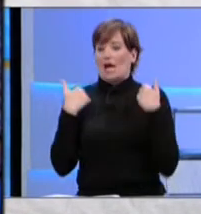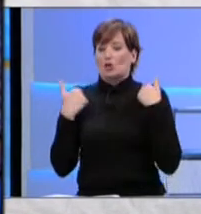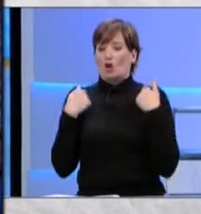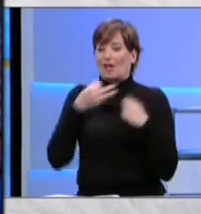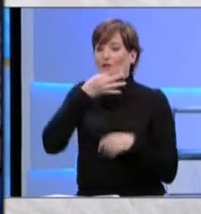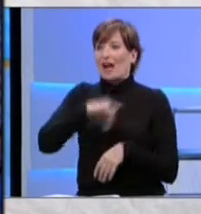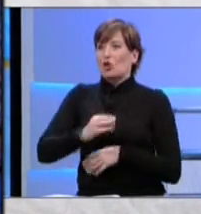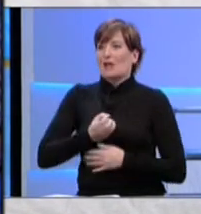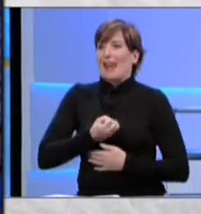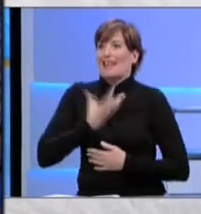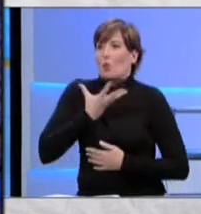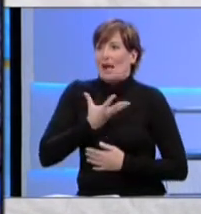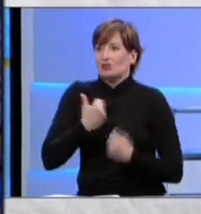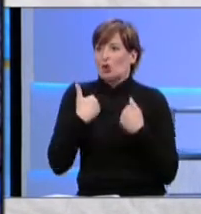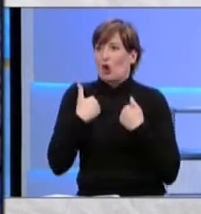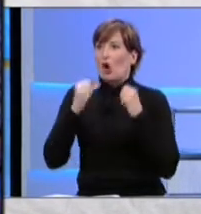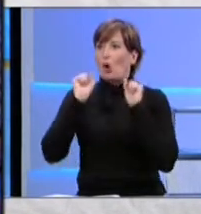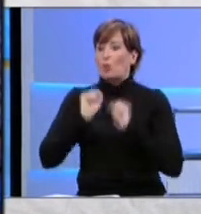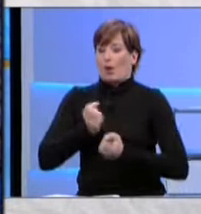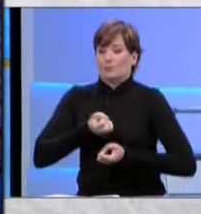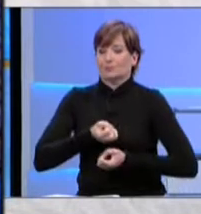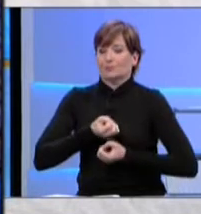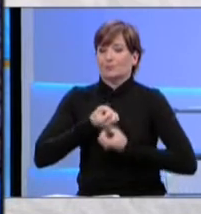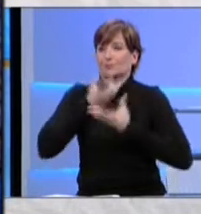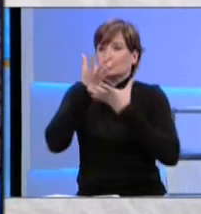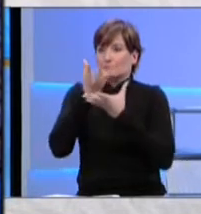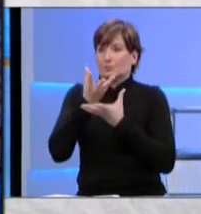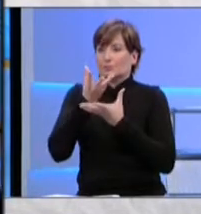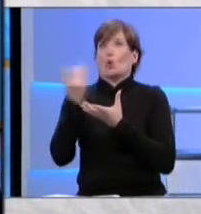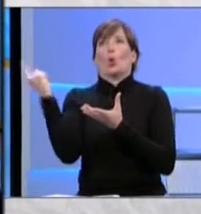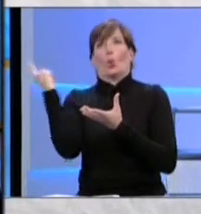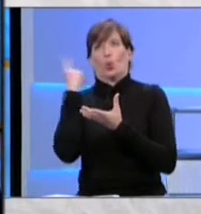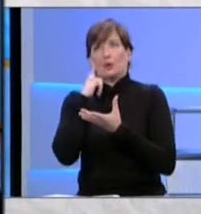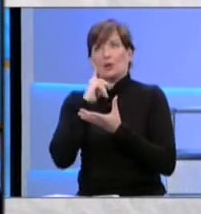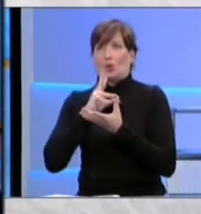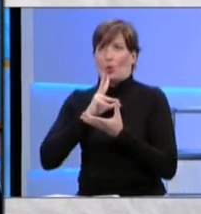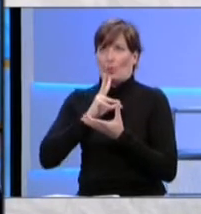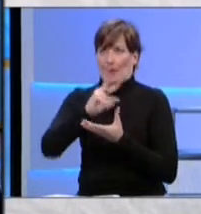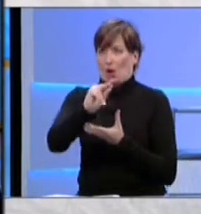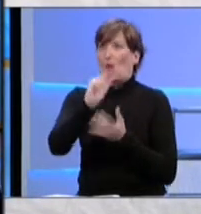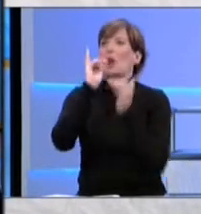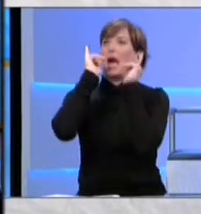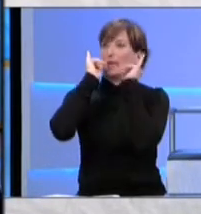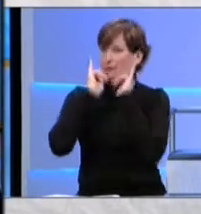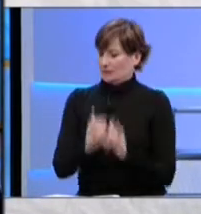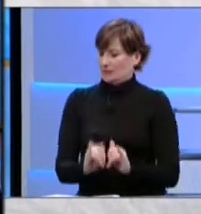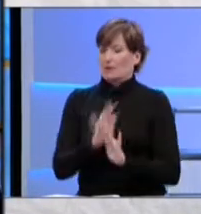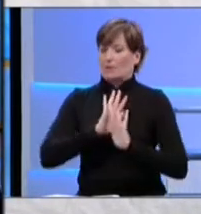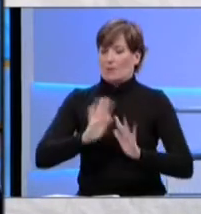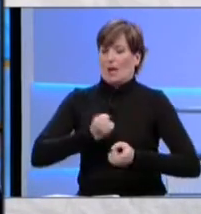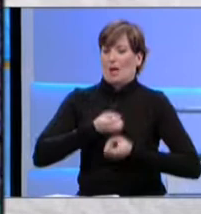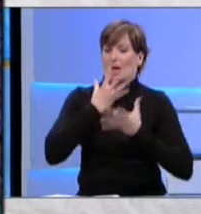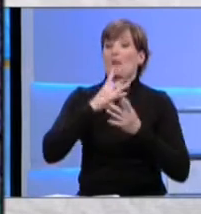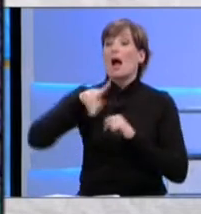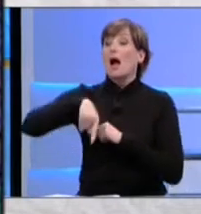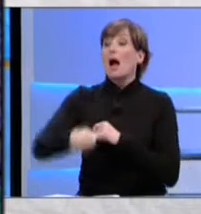linguaggio può esprimersi non solo passando dall'udito e attraverso gli organi fonoarticolatori, ma